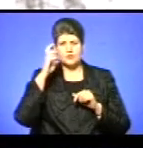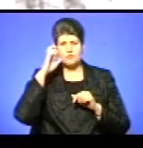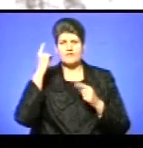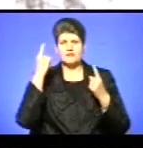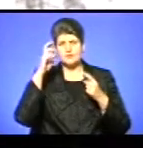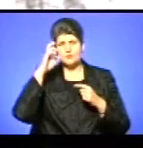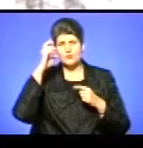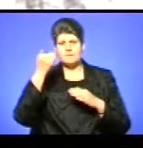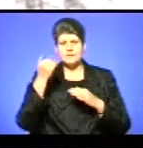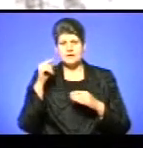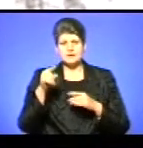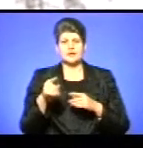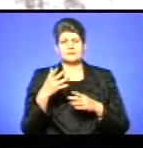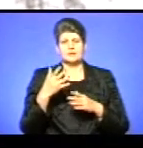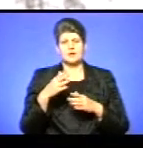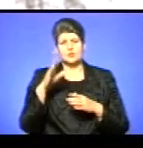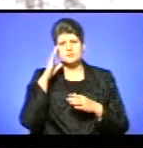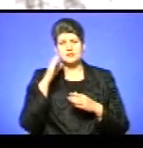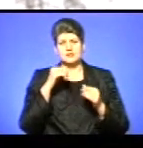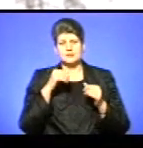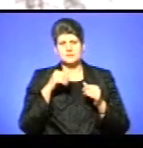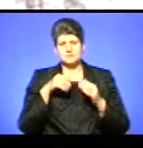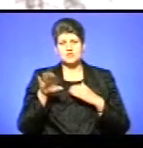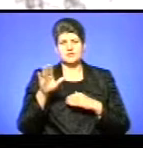борг перед тими хлопцями, які поспішили від нас піти.